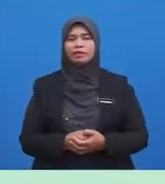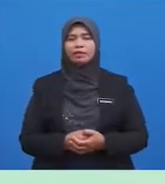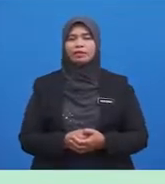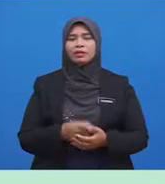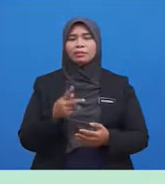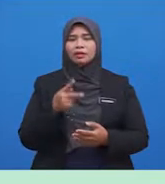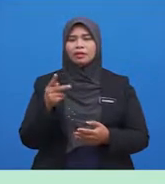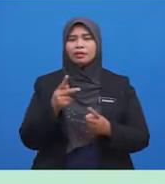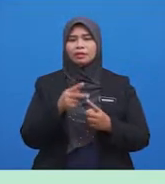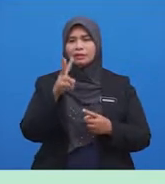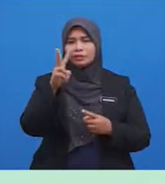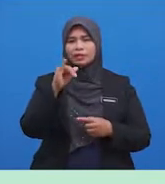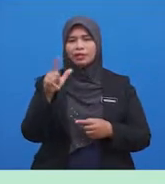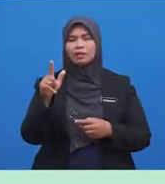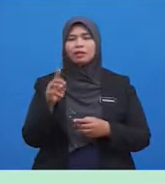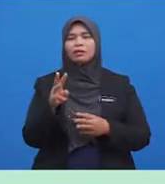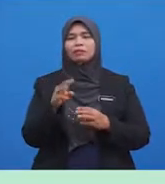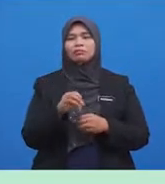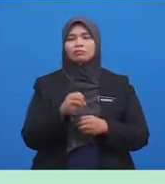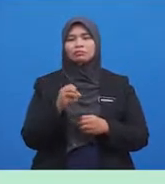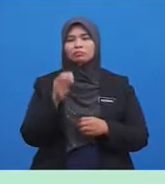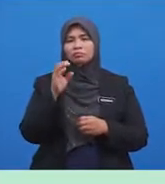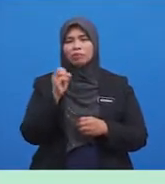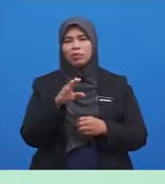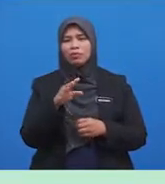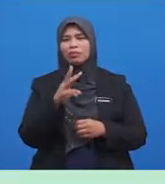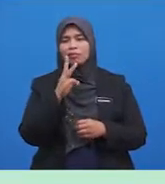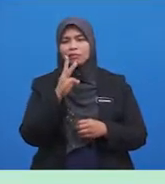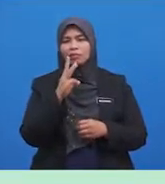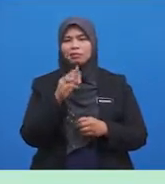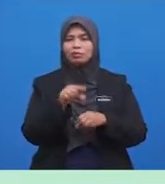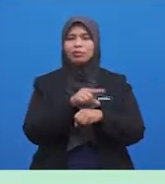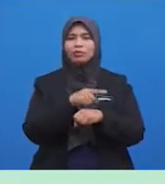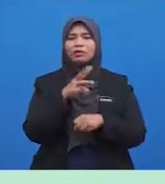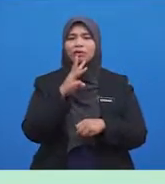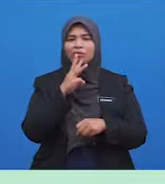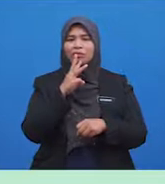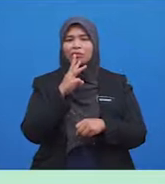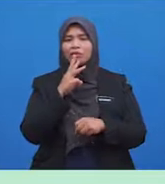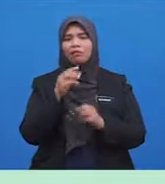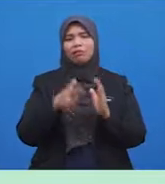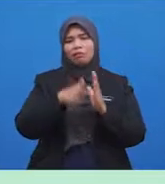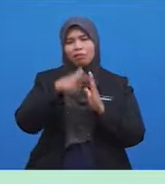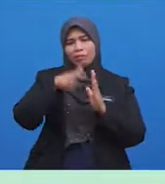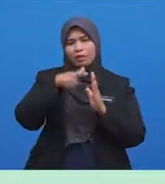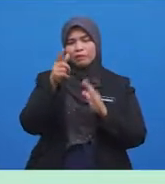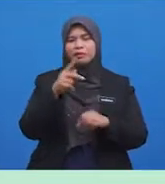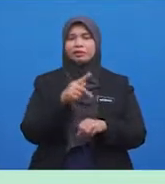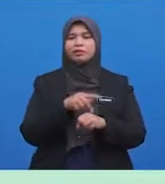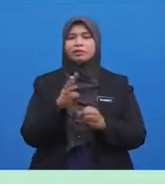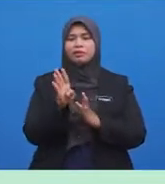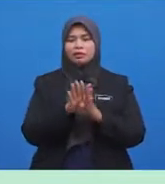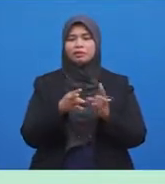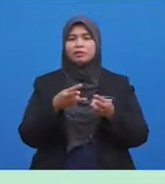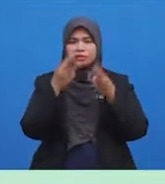makroh kedua Membazirkan air Dan Menggunakan air Secara berlebihan